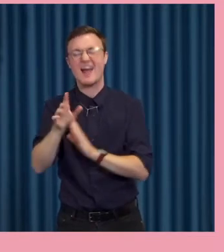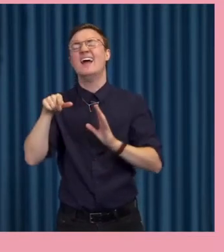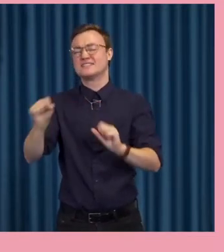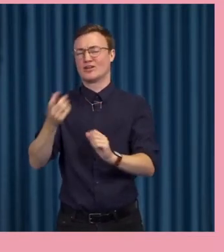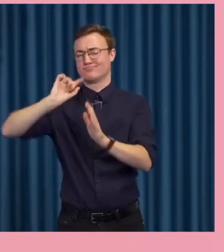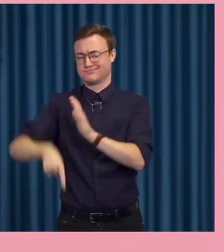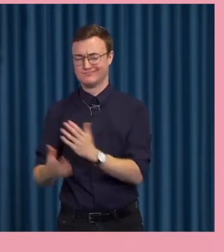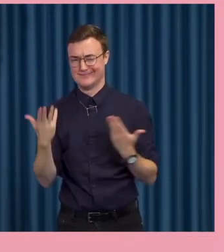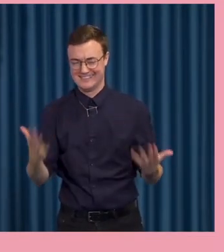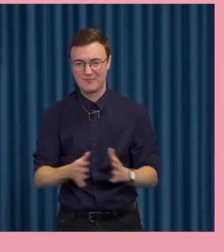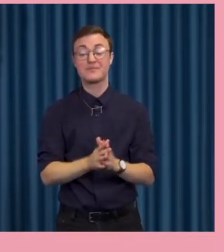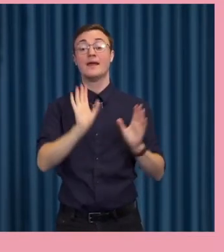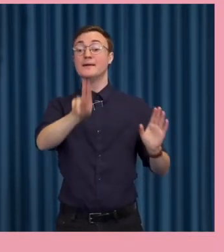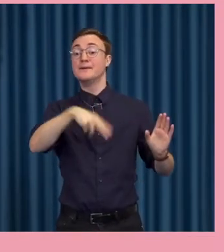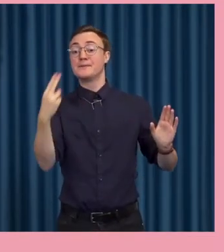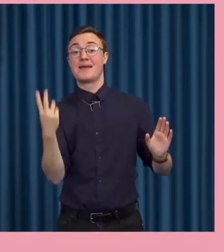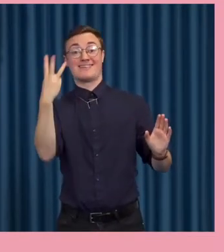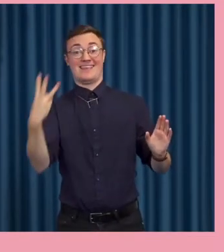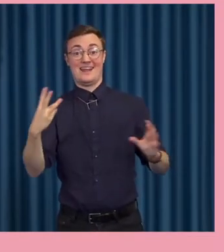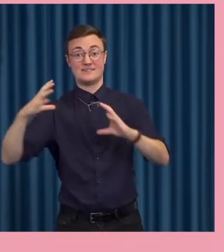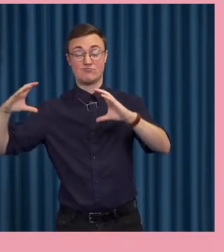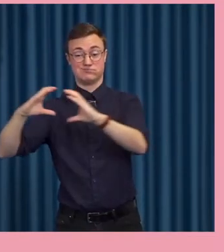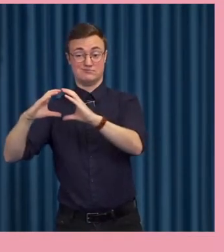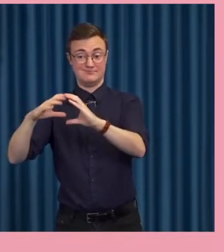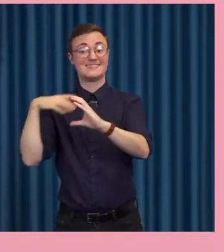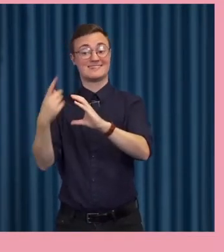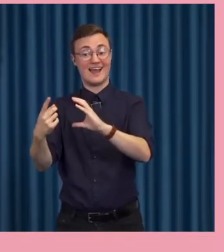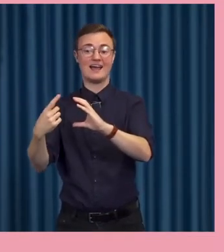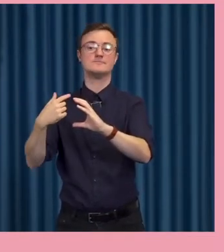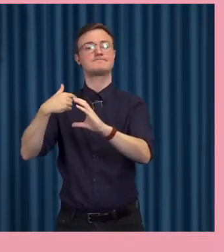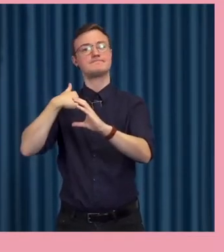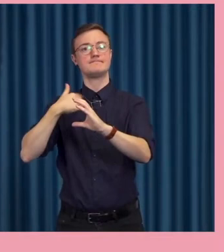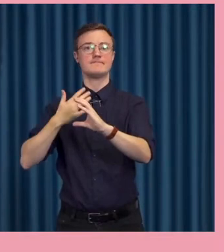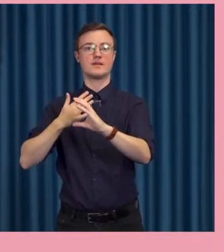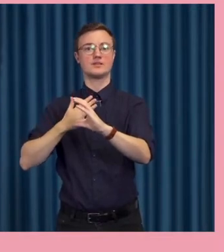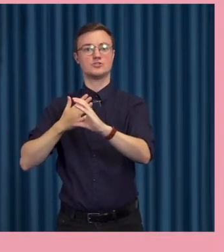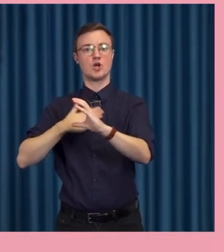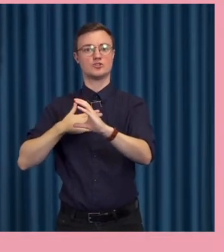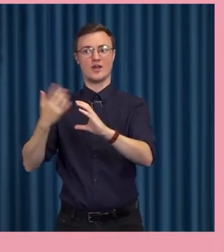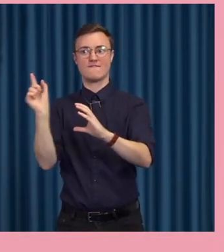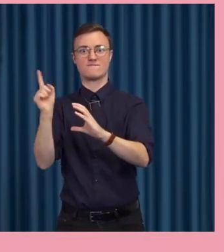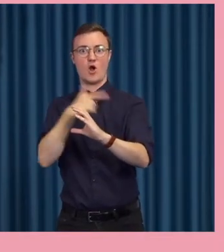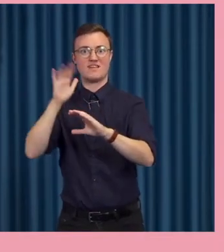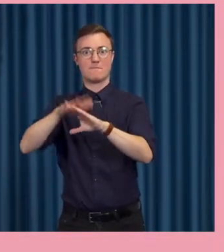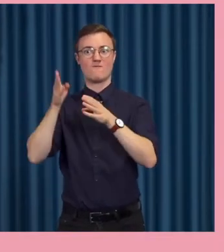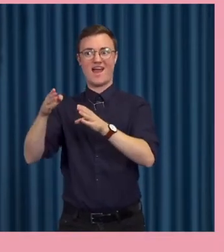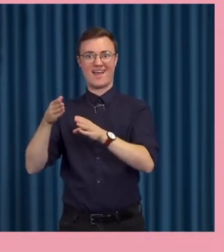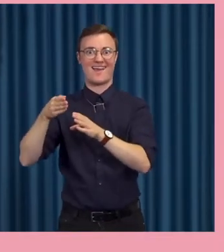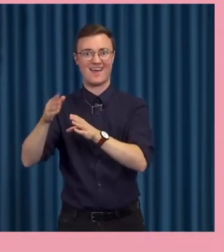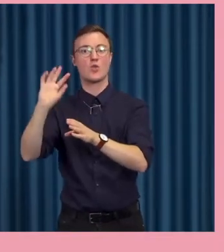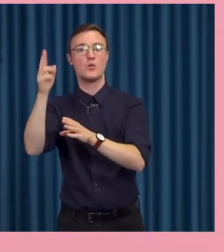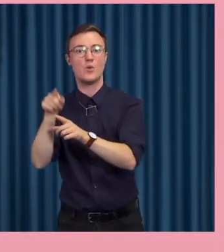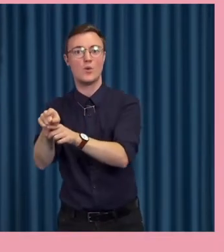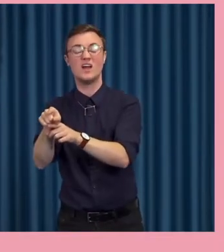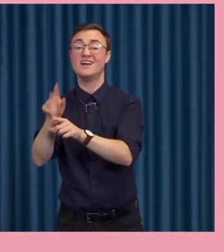Men, och sen tar jag som den tredje bollen, för där menar jag att det är ett slags i steget kunskap just nu. Vi har inte så mycket samhällsvetenskaplig forskning